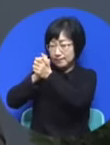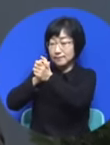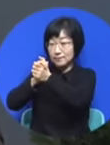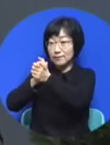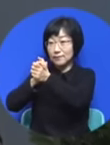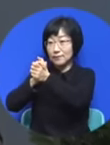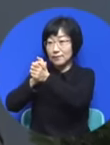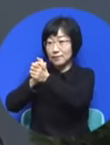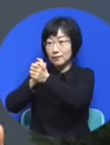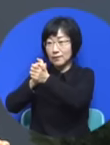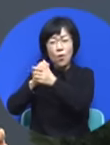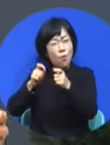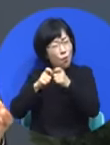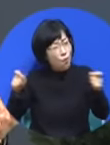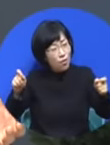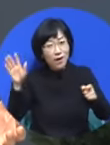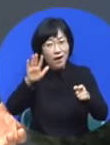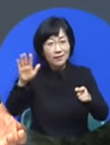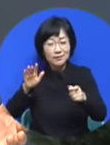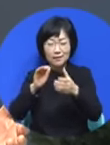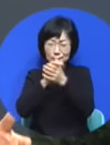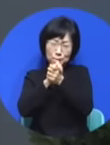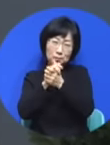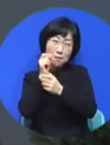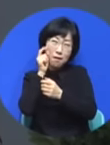저거 기도 얼마 안 했는데요. 역사로 안 했죠.